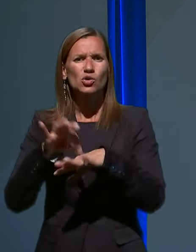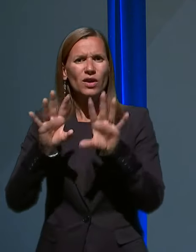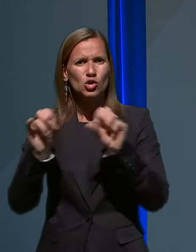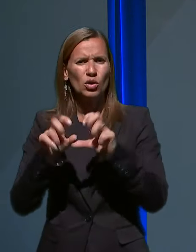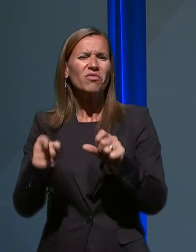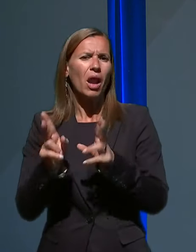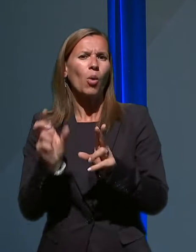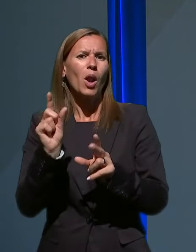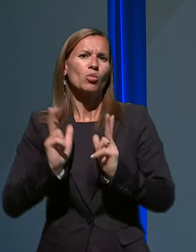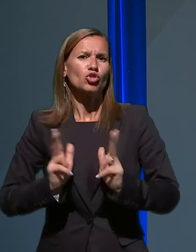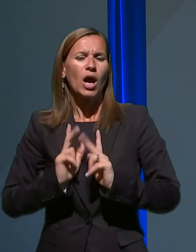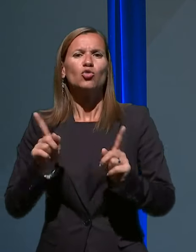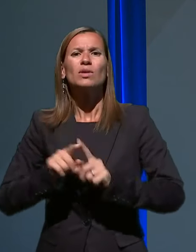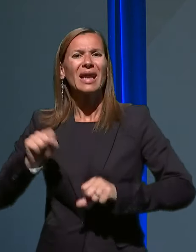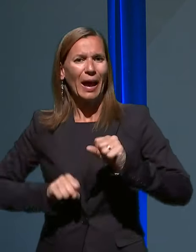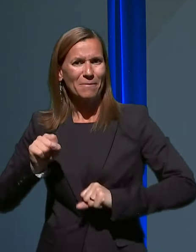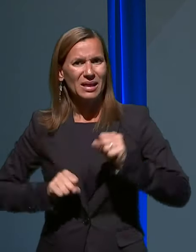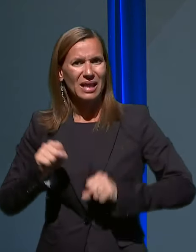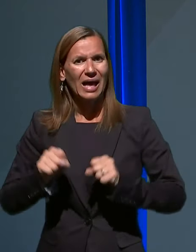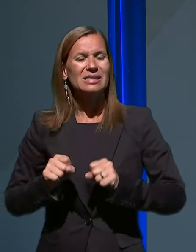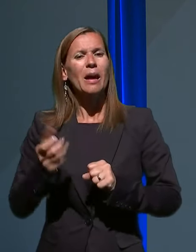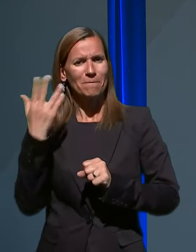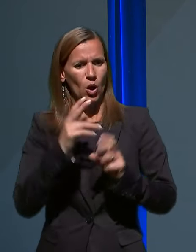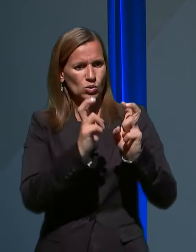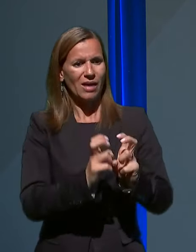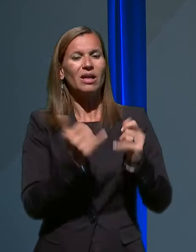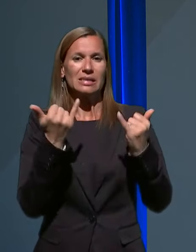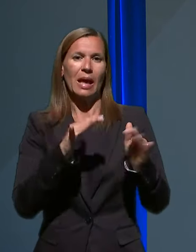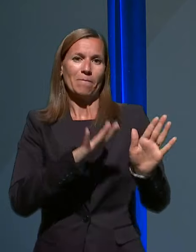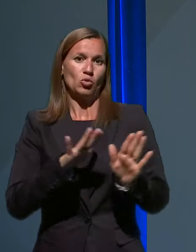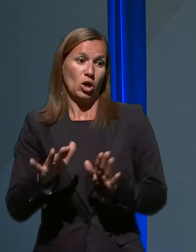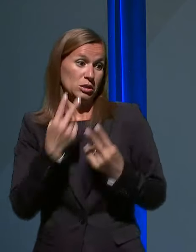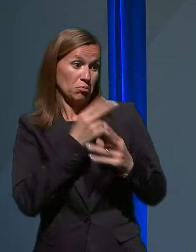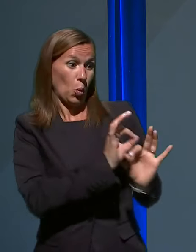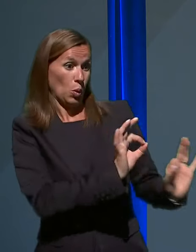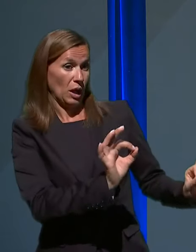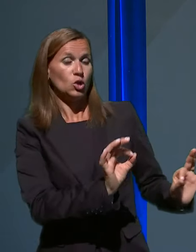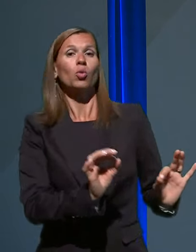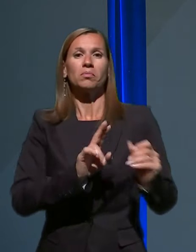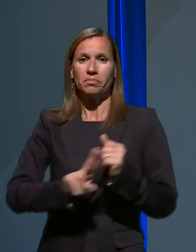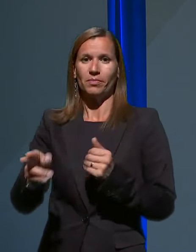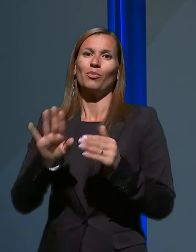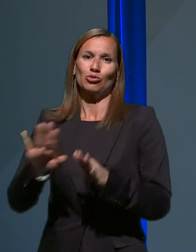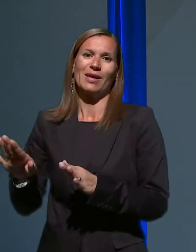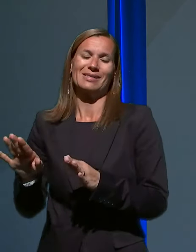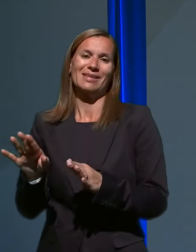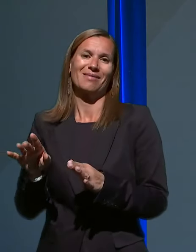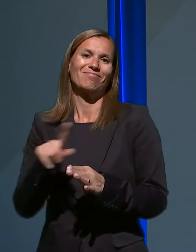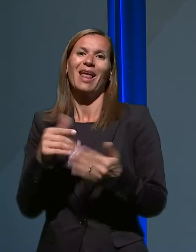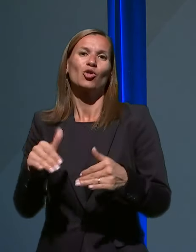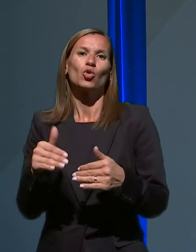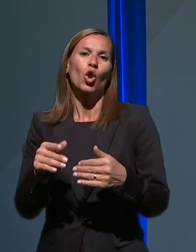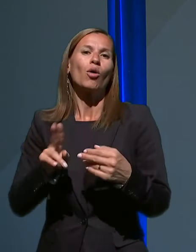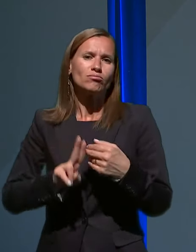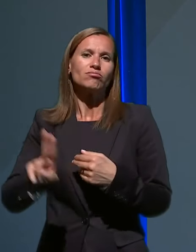rehabilitacija vse eno odprli. Pomembno je slediti postopku, ta postopek je dovolj